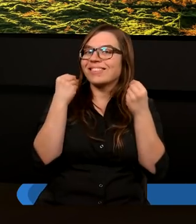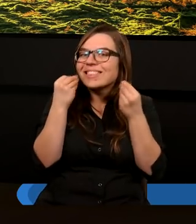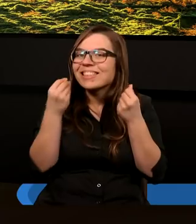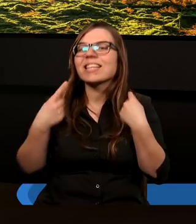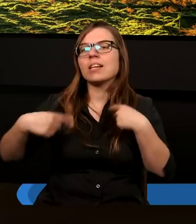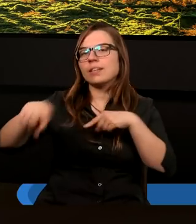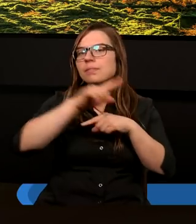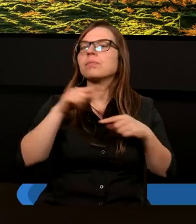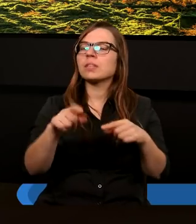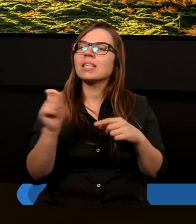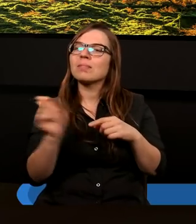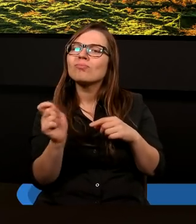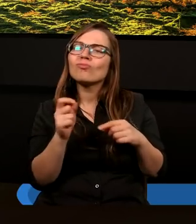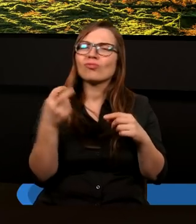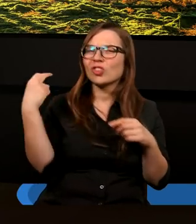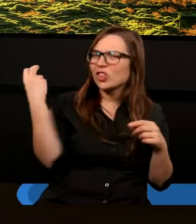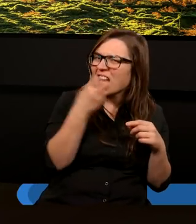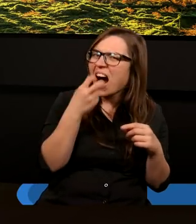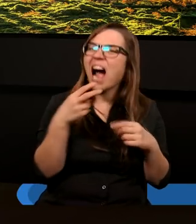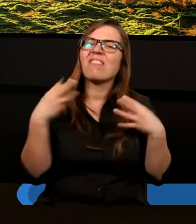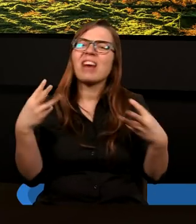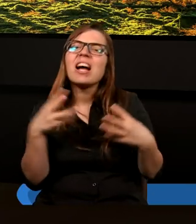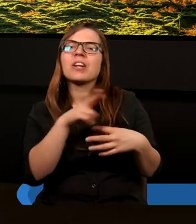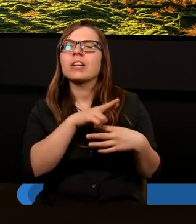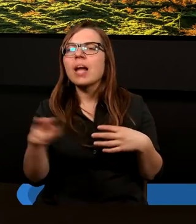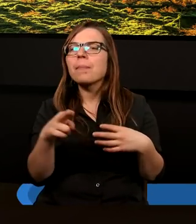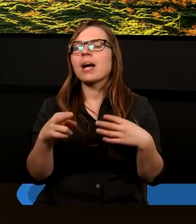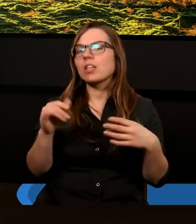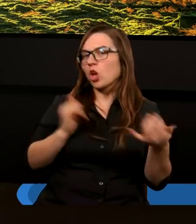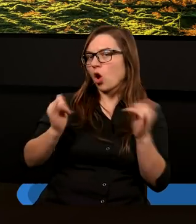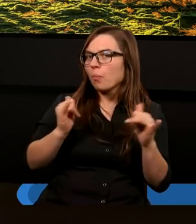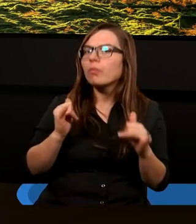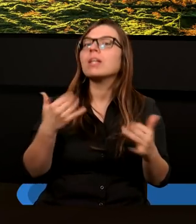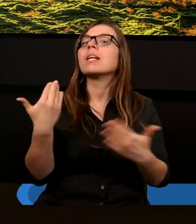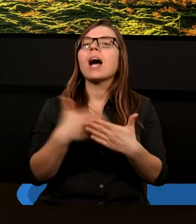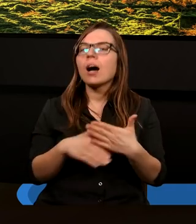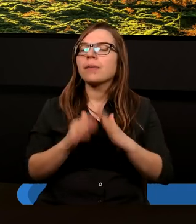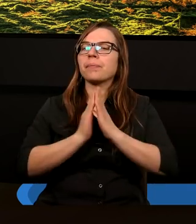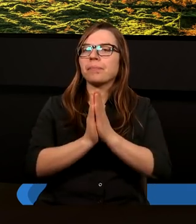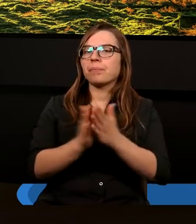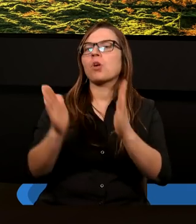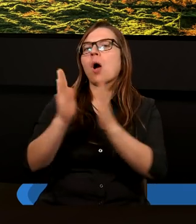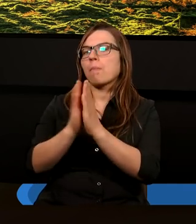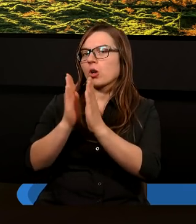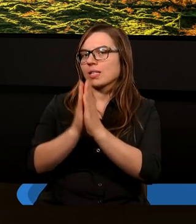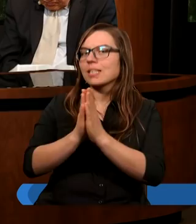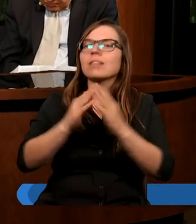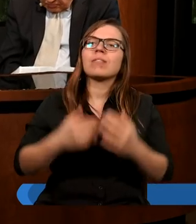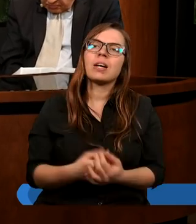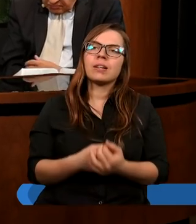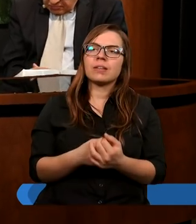mogliśmy ten bardzo ciekawy i ważny, jak sądzę, temat omówić. I na końcu proszę o modlitwę.